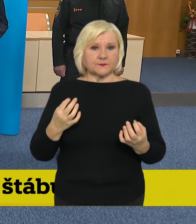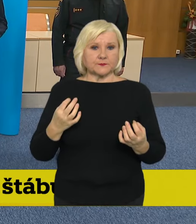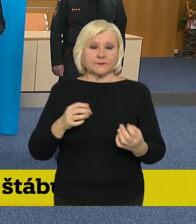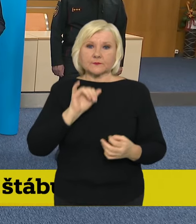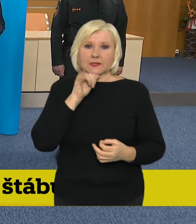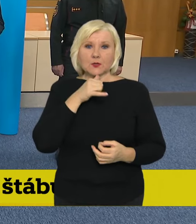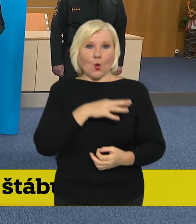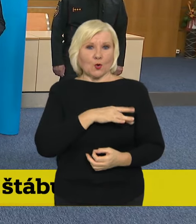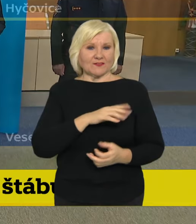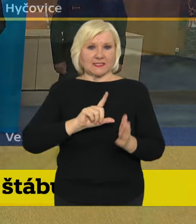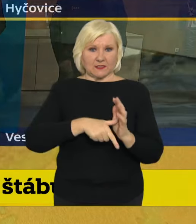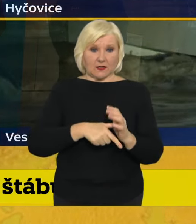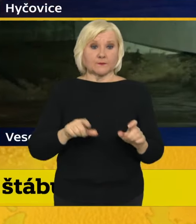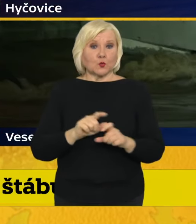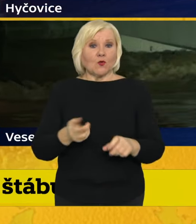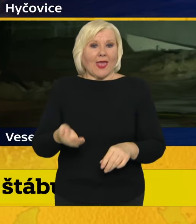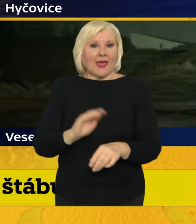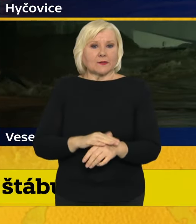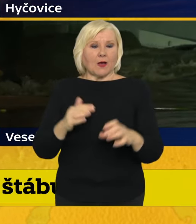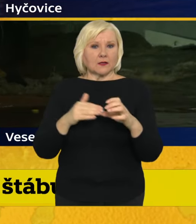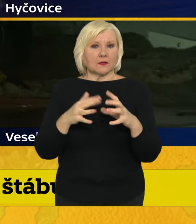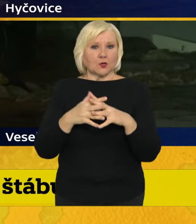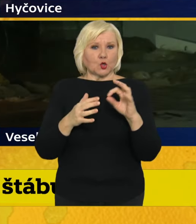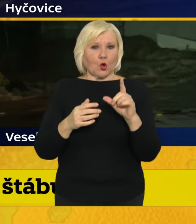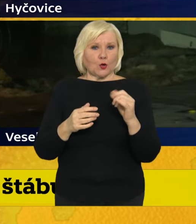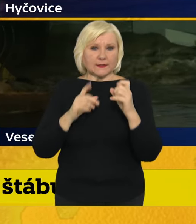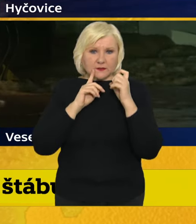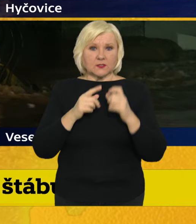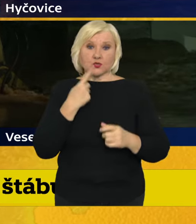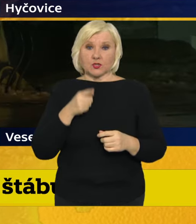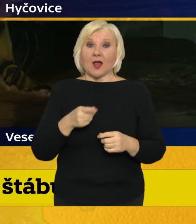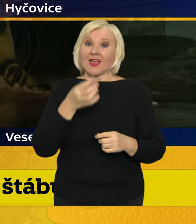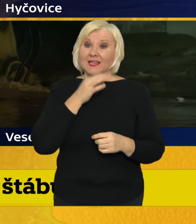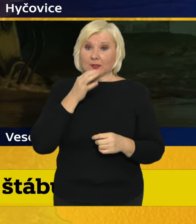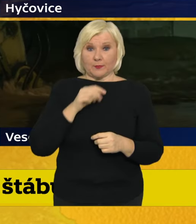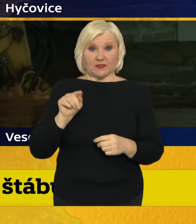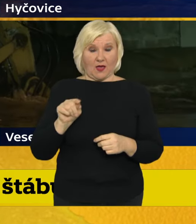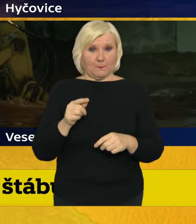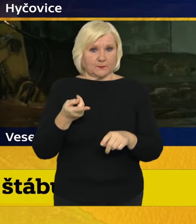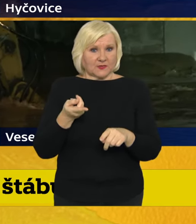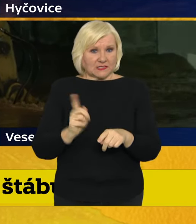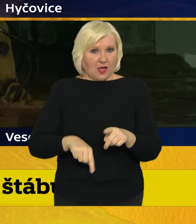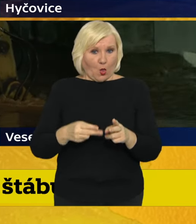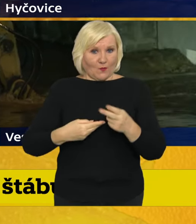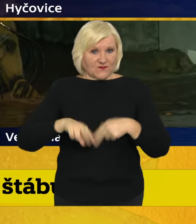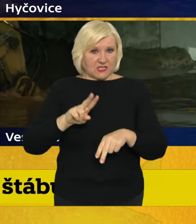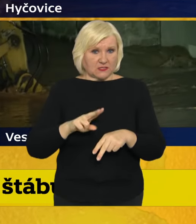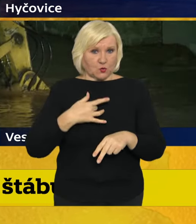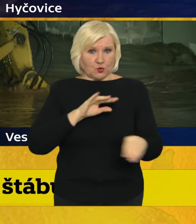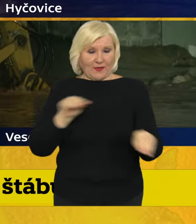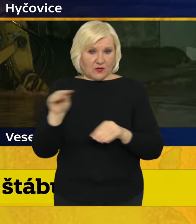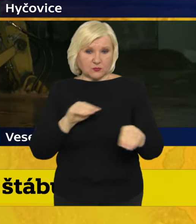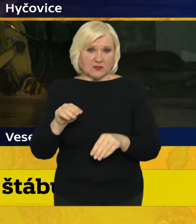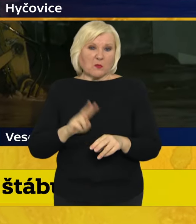moravský kraj, protože pan Hejtman Grolich dneska hovořil o tom, že pokud by tam mělo docházet k nějakým vyšším počtům evakuací, pak by zvažoval možnost